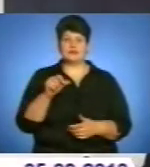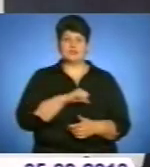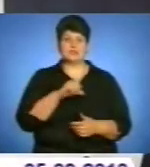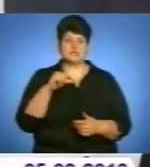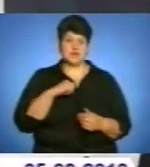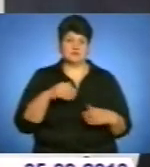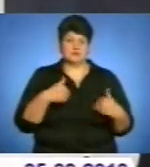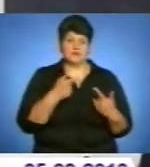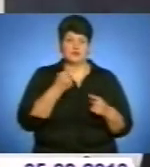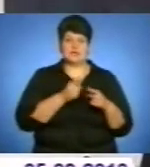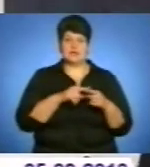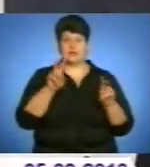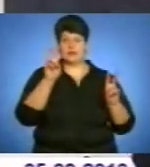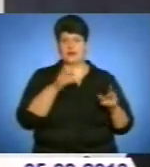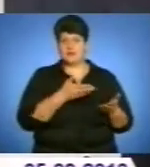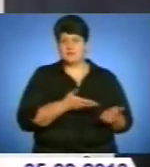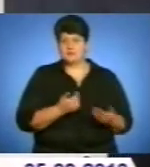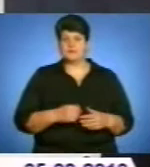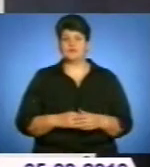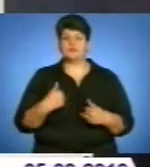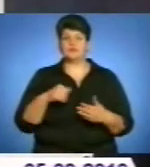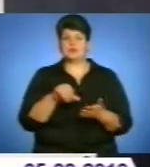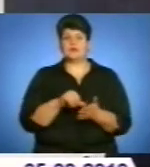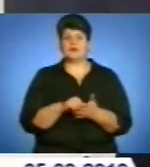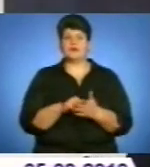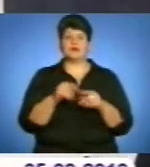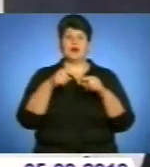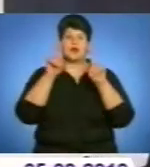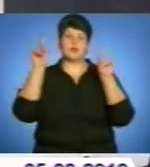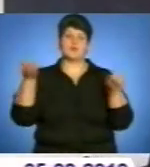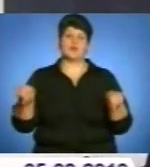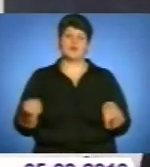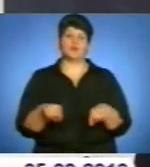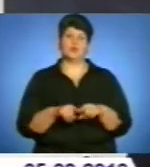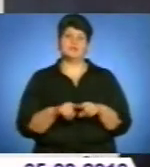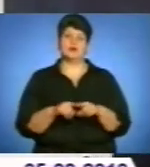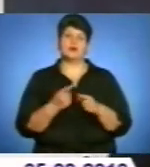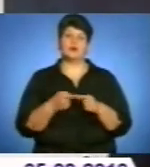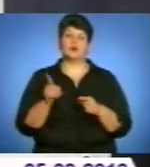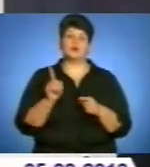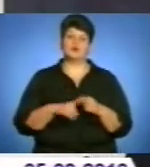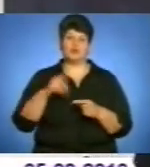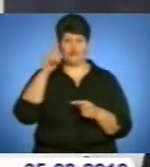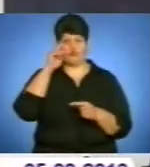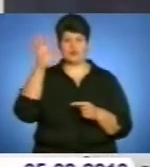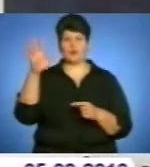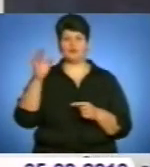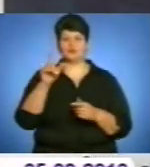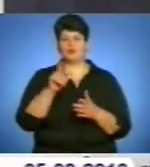цієї теми. У нас тут представлення, репродукція цього відомого твору,